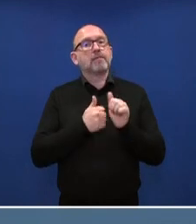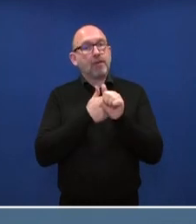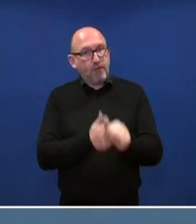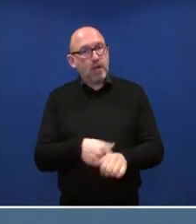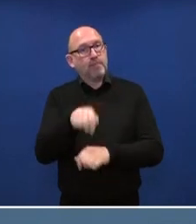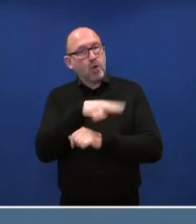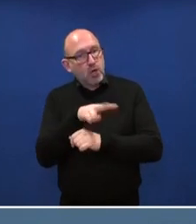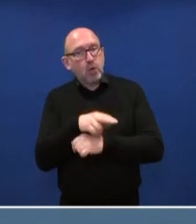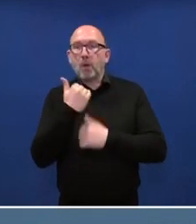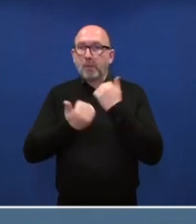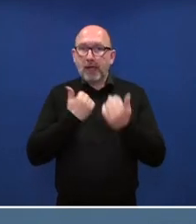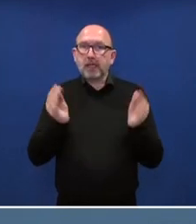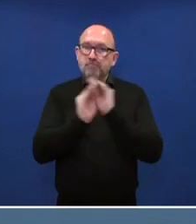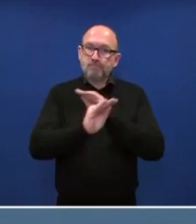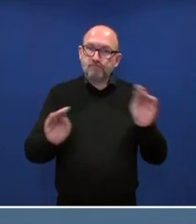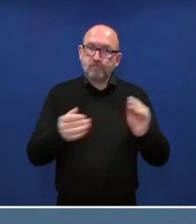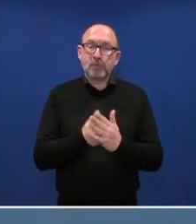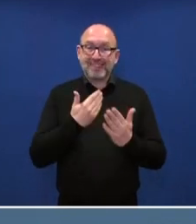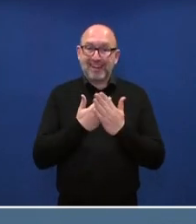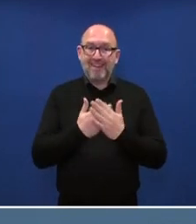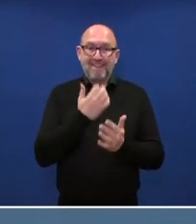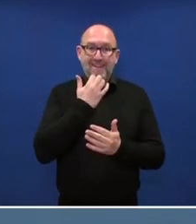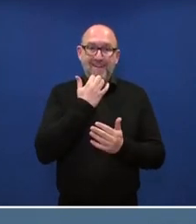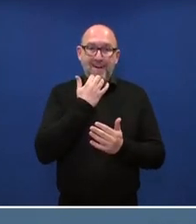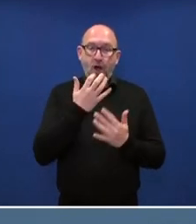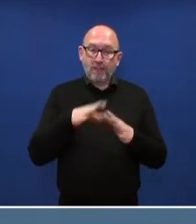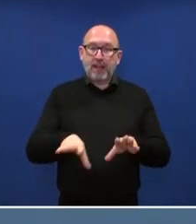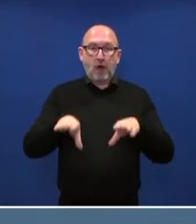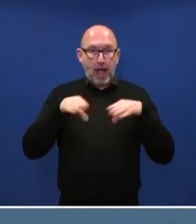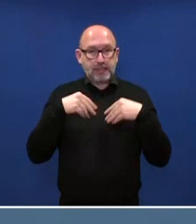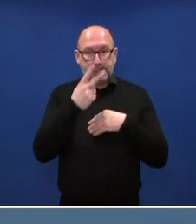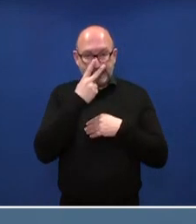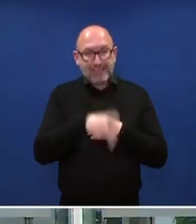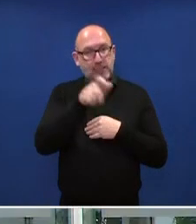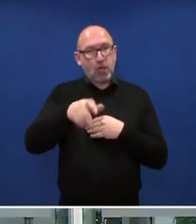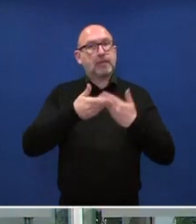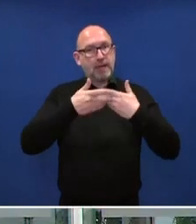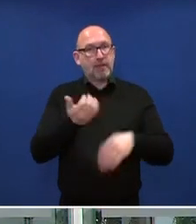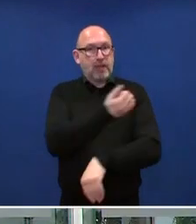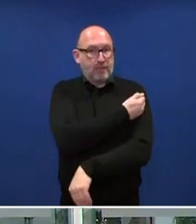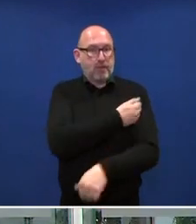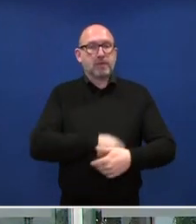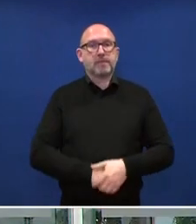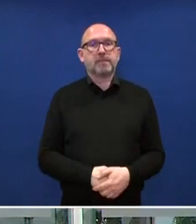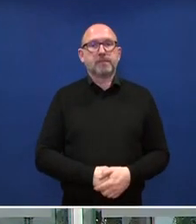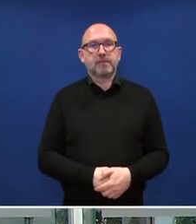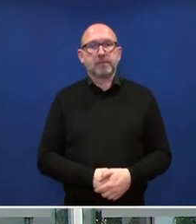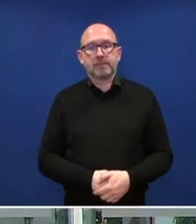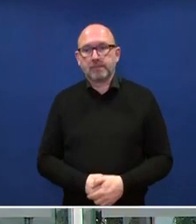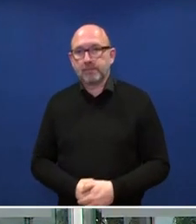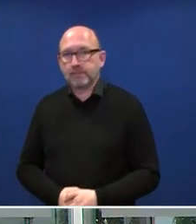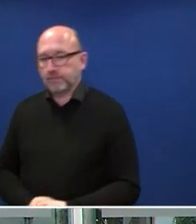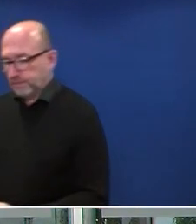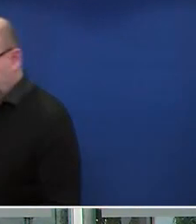darüber berichten. Darüber hoffen wir, dass wir Akzeptanz gewinnen. Frau Pfaff, sich damit Ihre